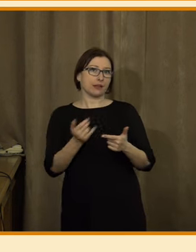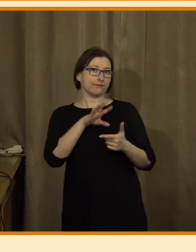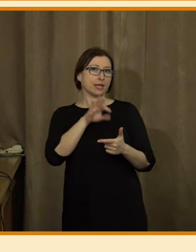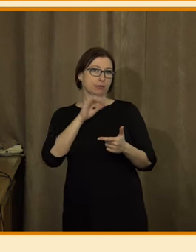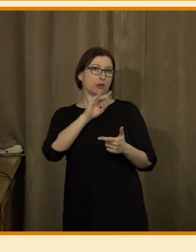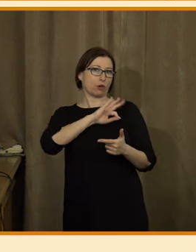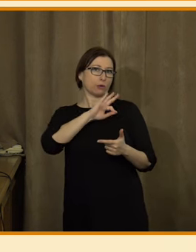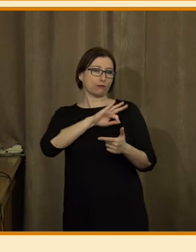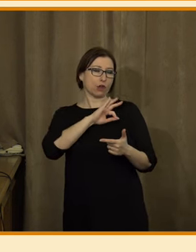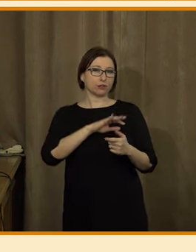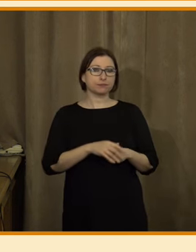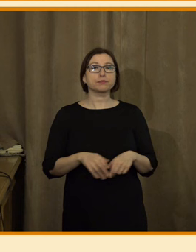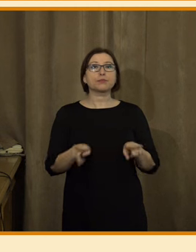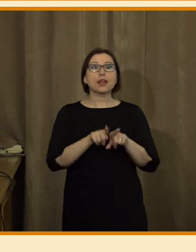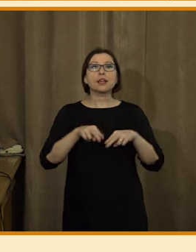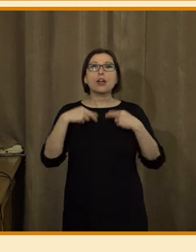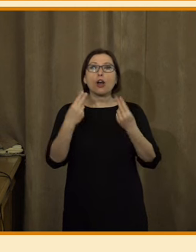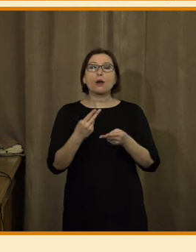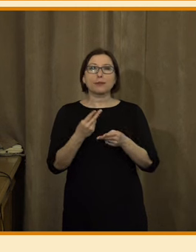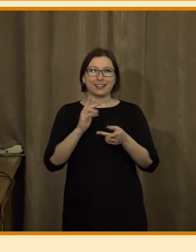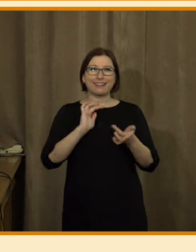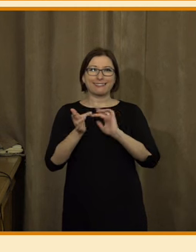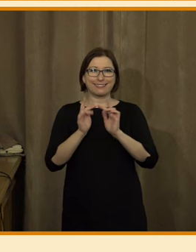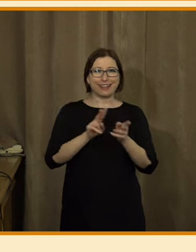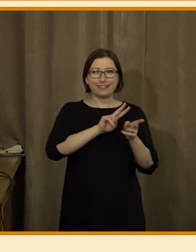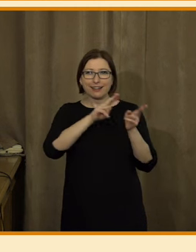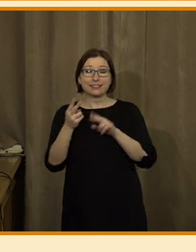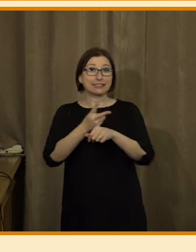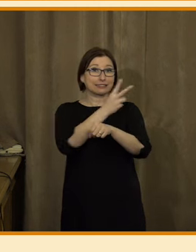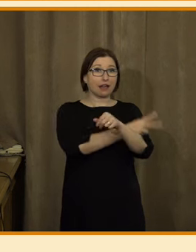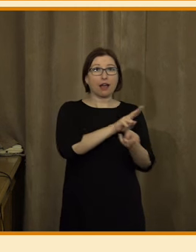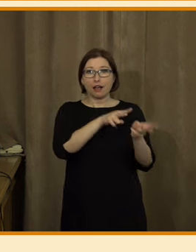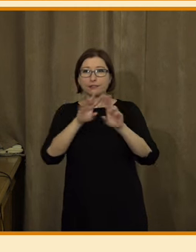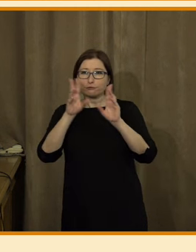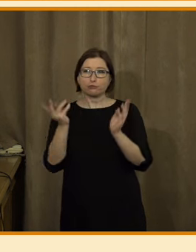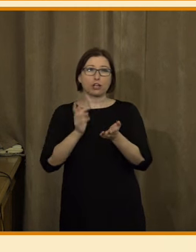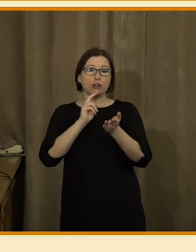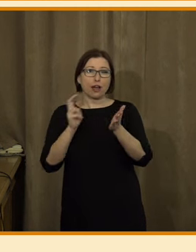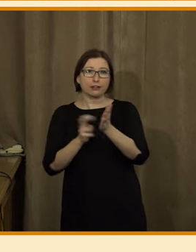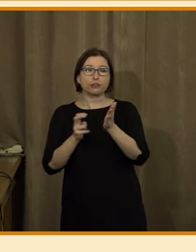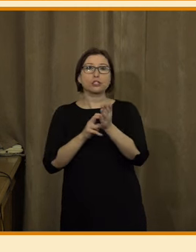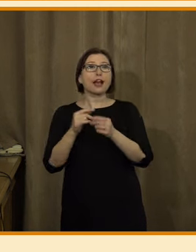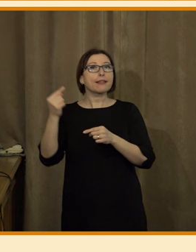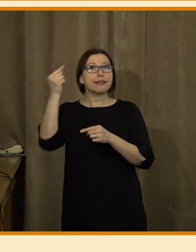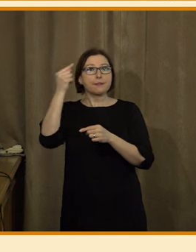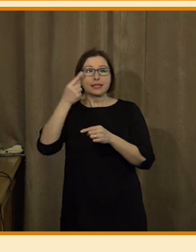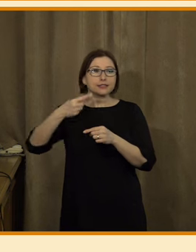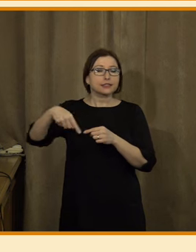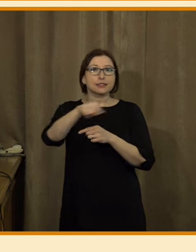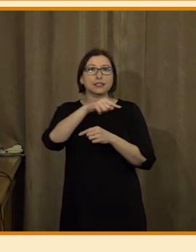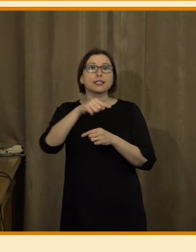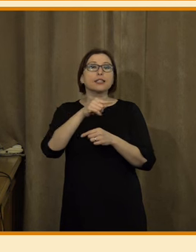Totež pak tedy digitalizace veřejné správy nemyslí dostatečně na ty, kteří nepracují s moderními technologiemi. I tady vidíme,